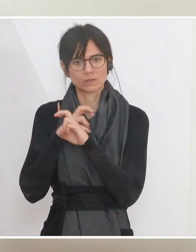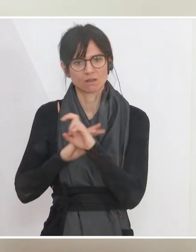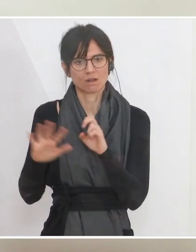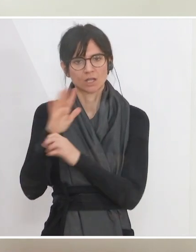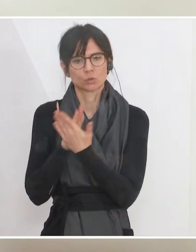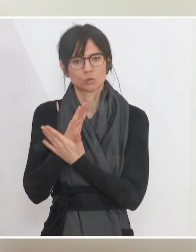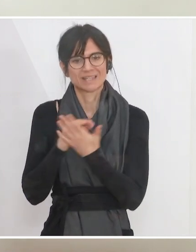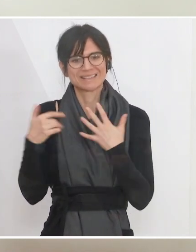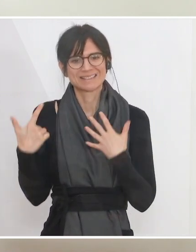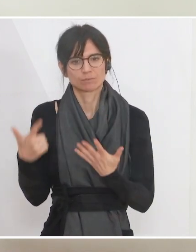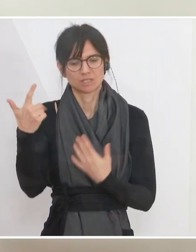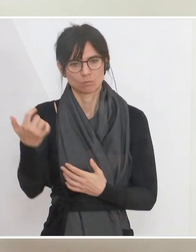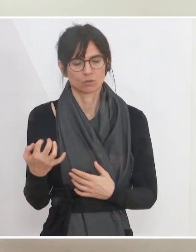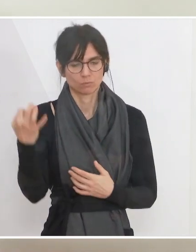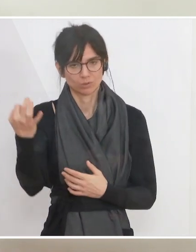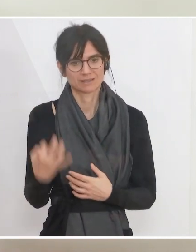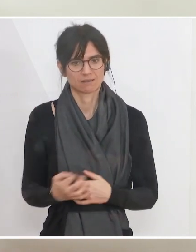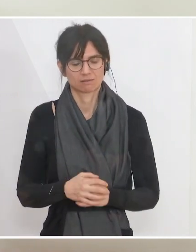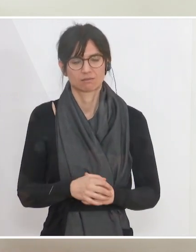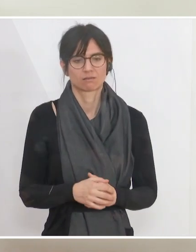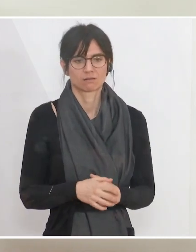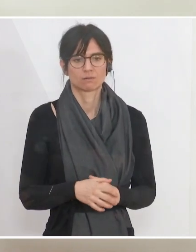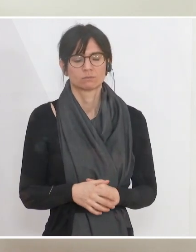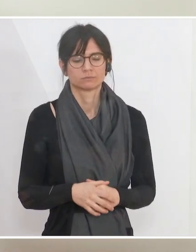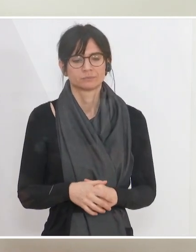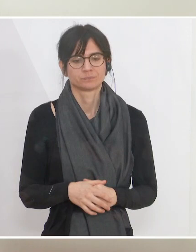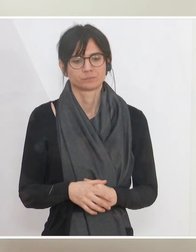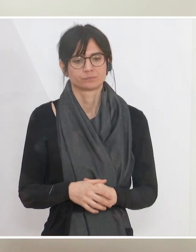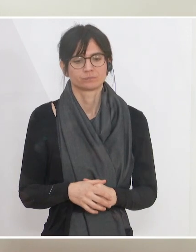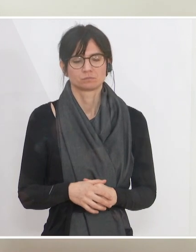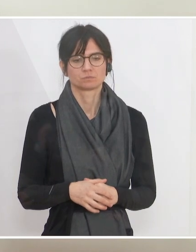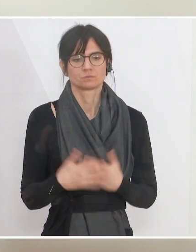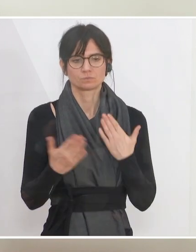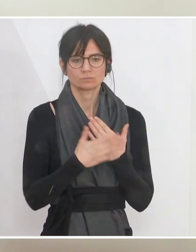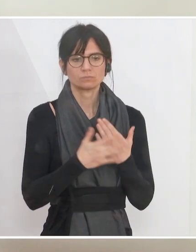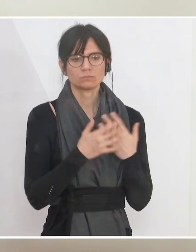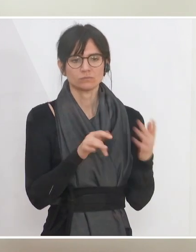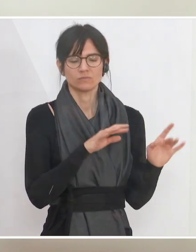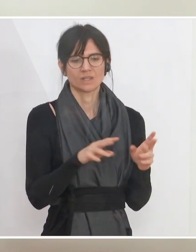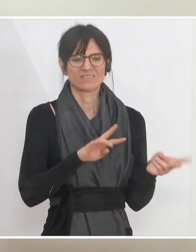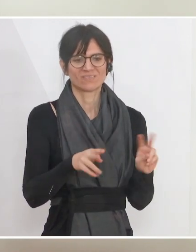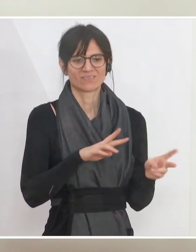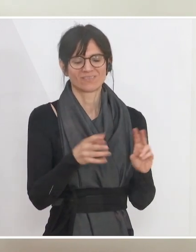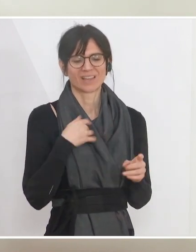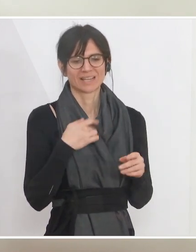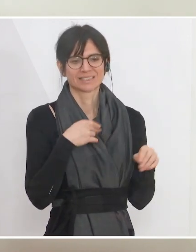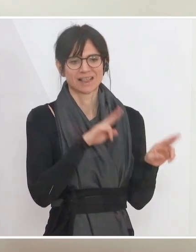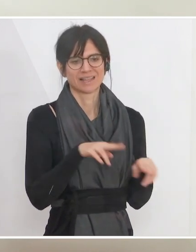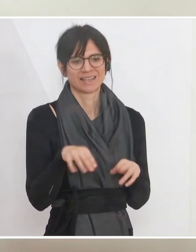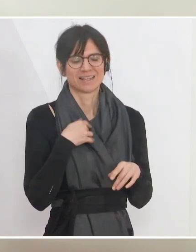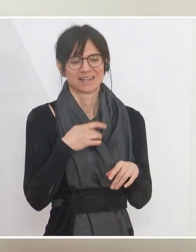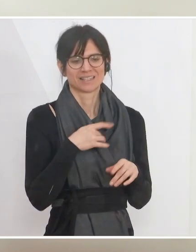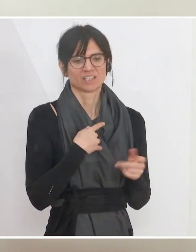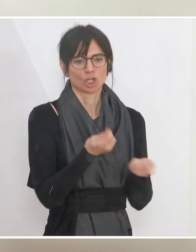Durchschnitt bei 70 Prozent liegt. Da geht es zum Beispiel um die Wechselrichter in der Steuerungselektronik, in der